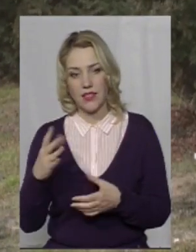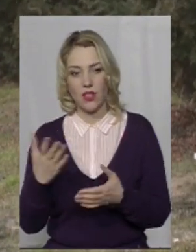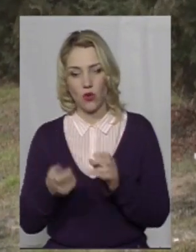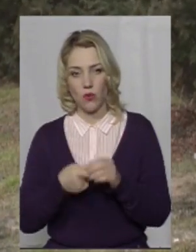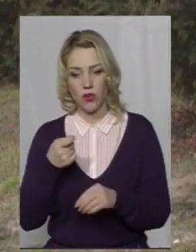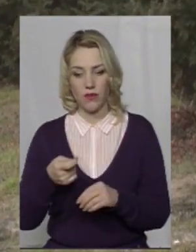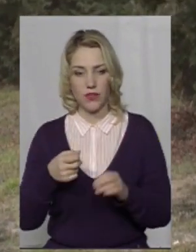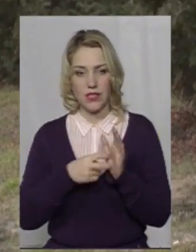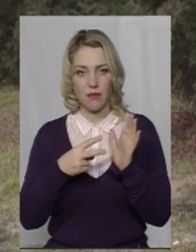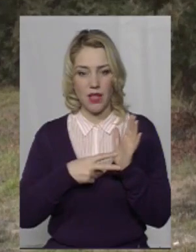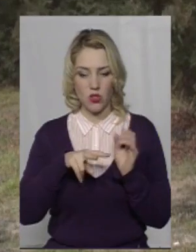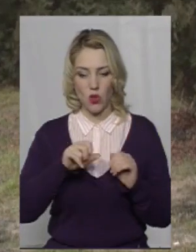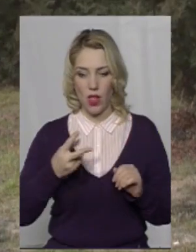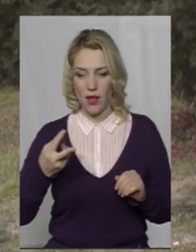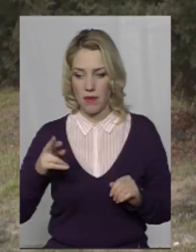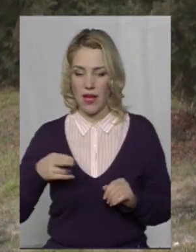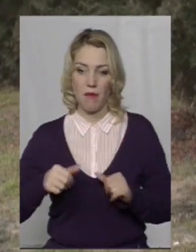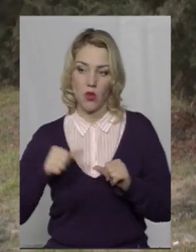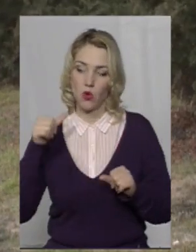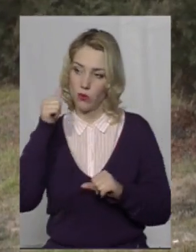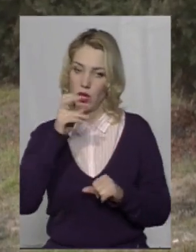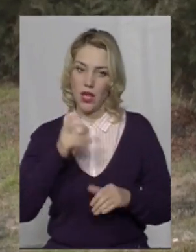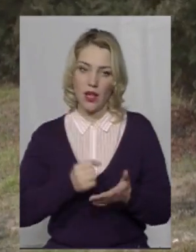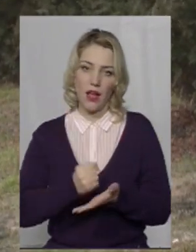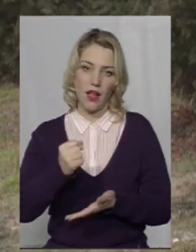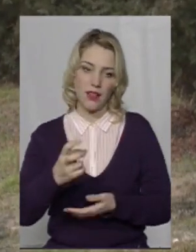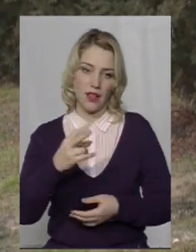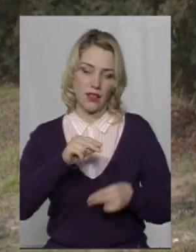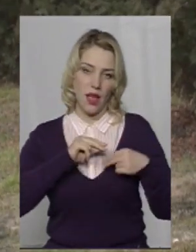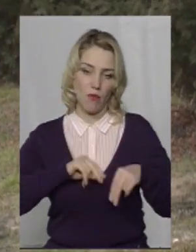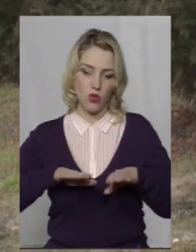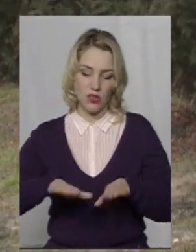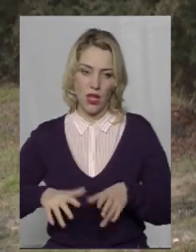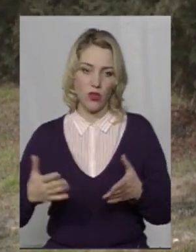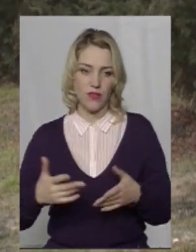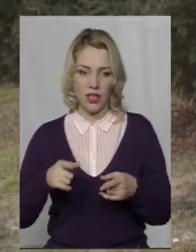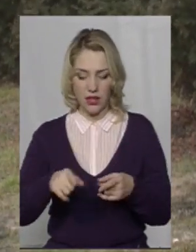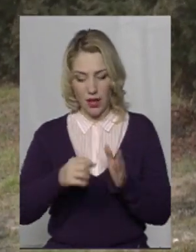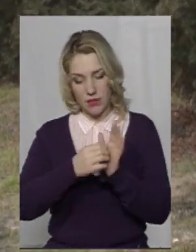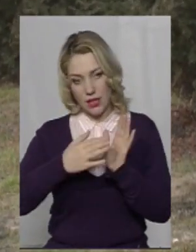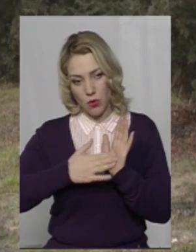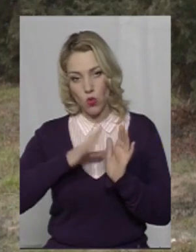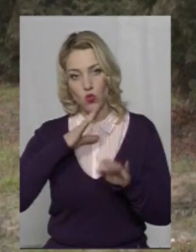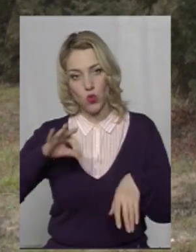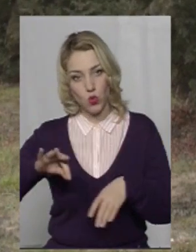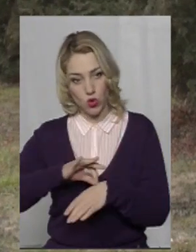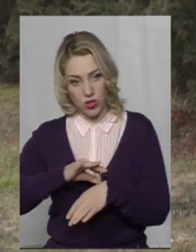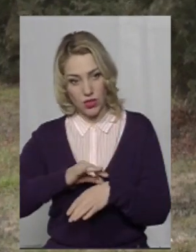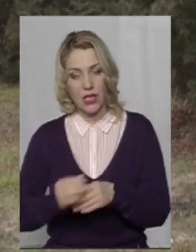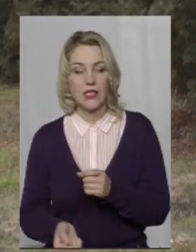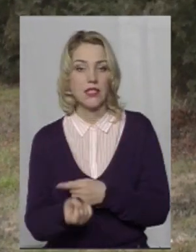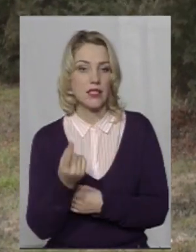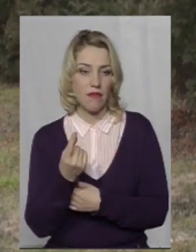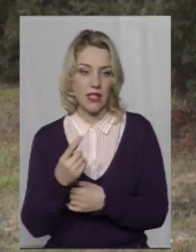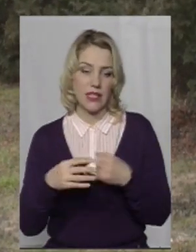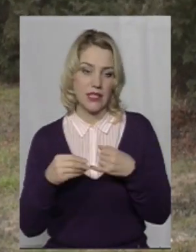помиляю, 17 липня минулого року, як кандидат на посаду, в якій в нього в декларації в дружини з'явилась